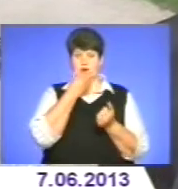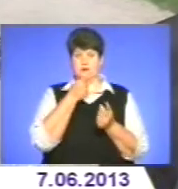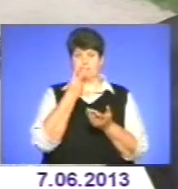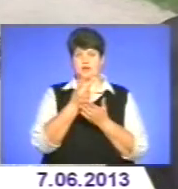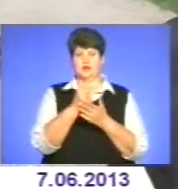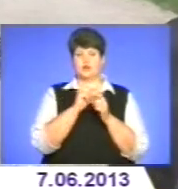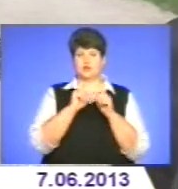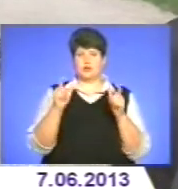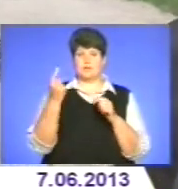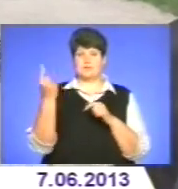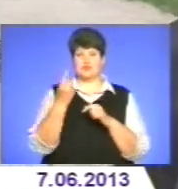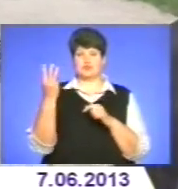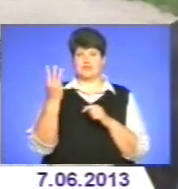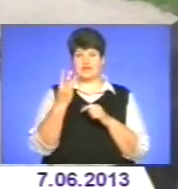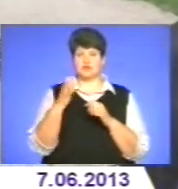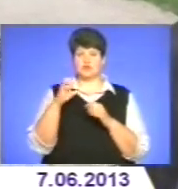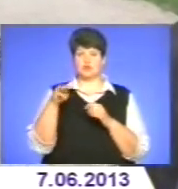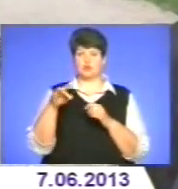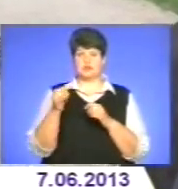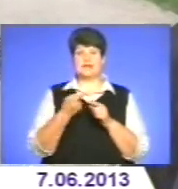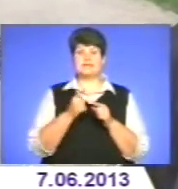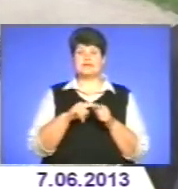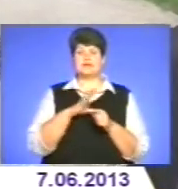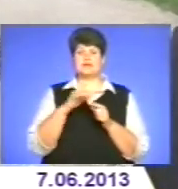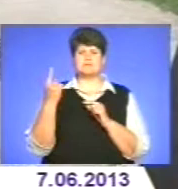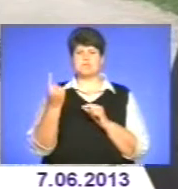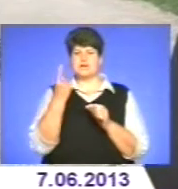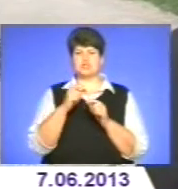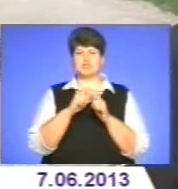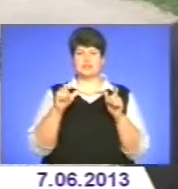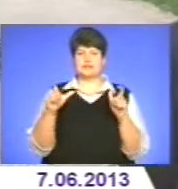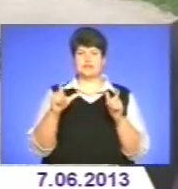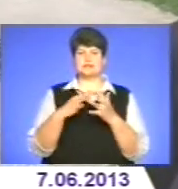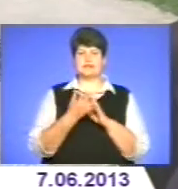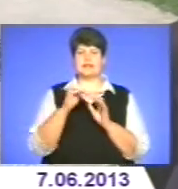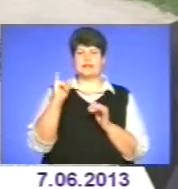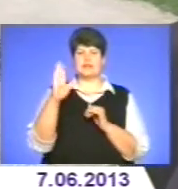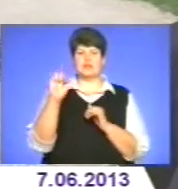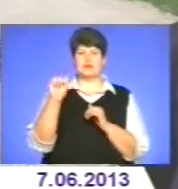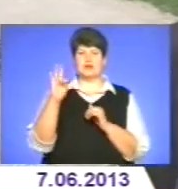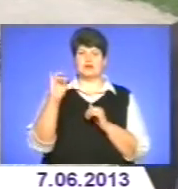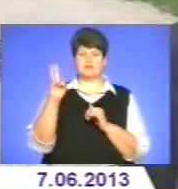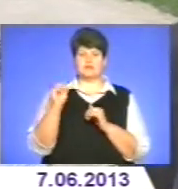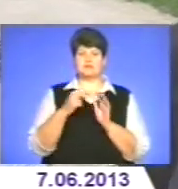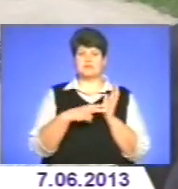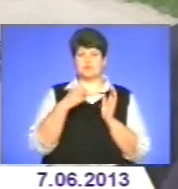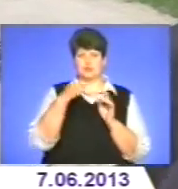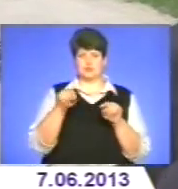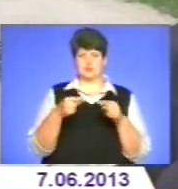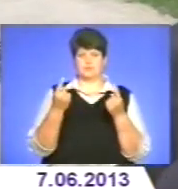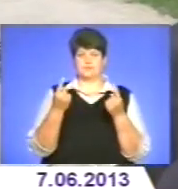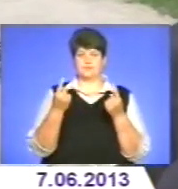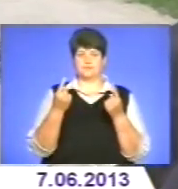школа першого-третього ступенів. Це була одна із перших шкіл, тут і ще Іванюка, які тоді в 2010 році це розкочали.